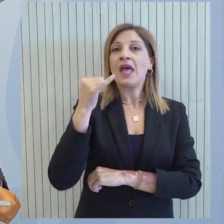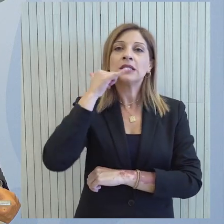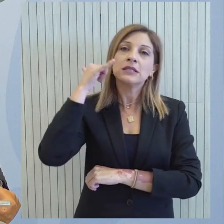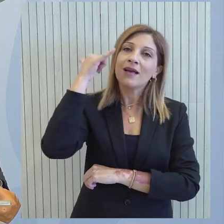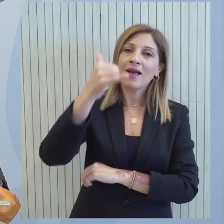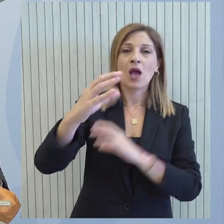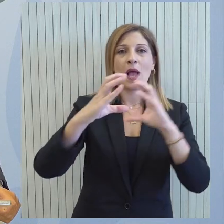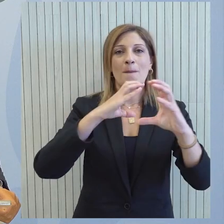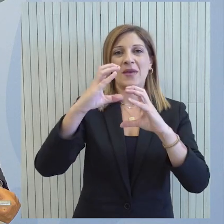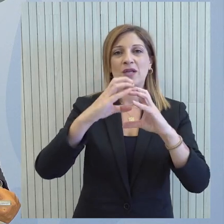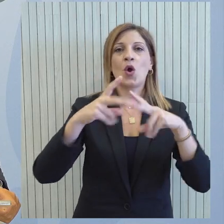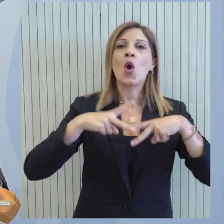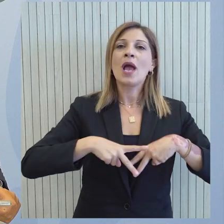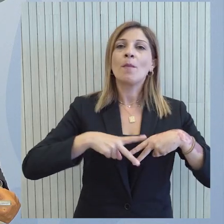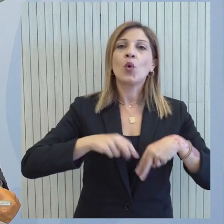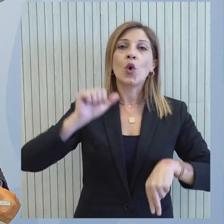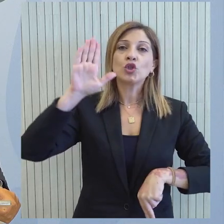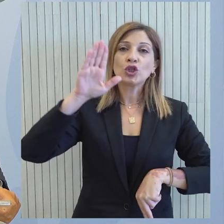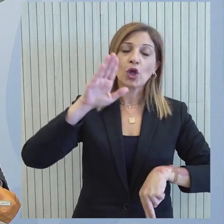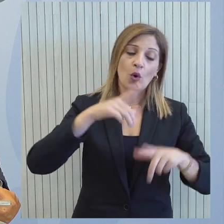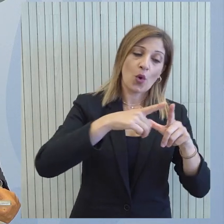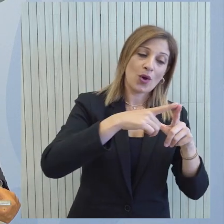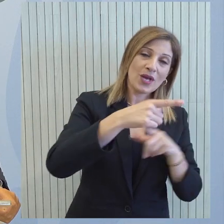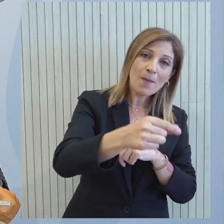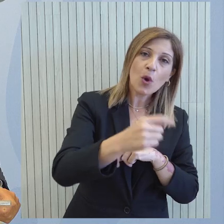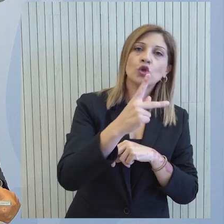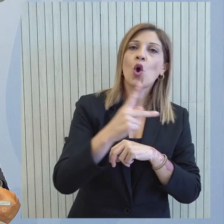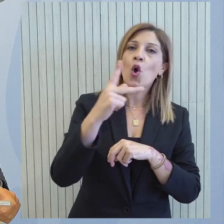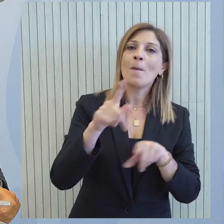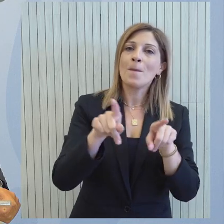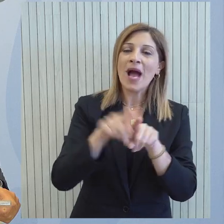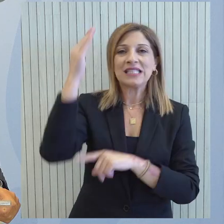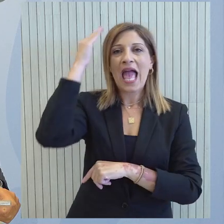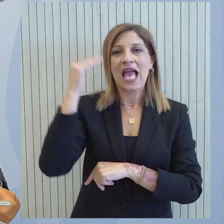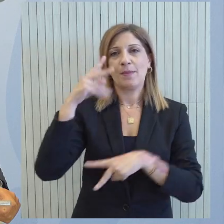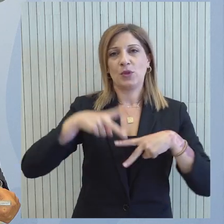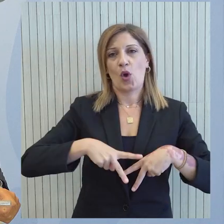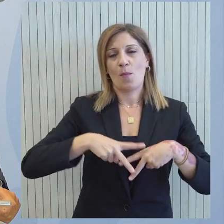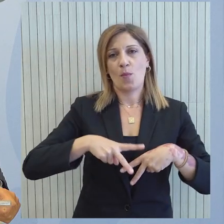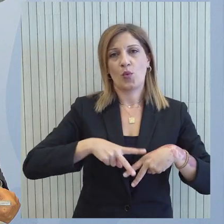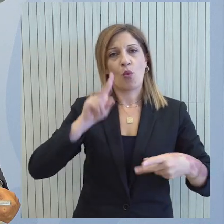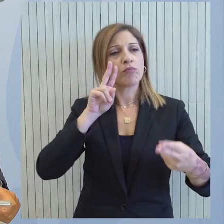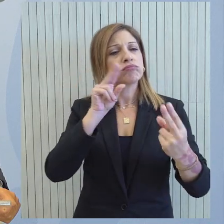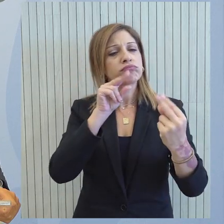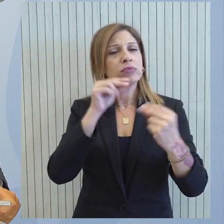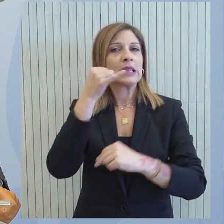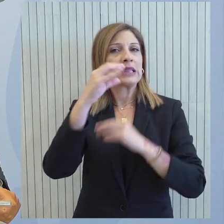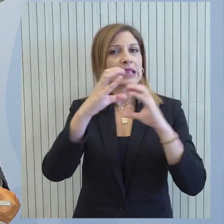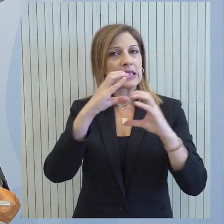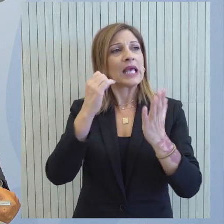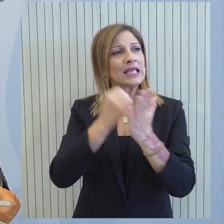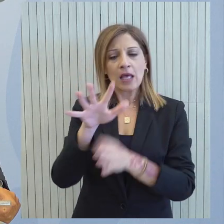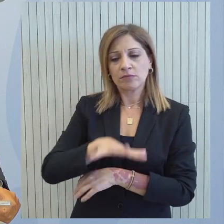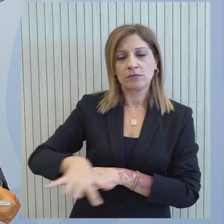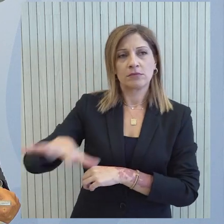χθεσινή τηλεφωνική επικοινωνία που είχαν ο Υπουργός Εξωτερικών της Κυπριακής Δημοκρατίας, ο κύριος Κόμπος, με τον Αιγύπτιο ομόλογο του, όπως